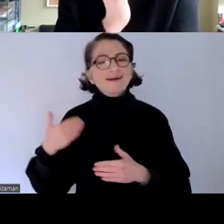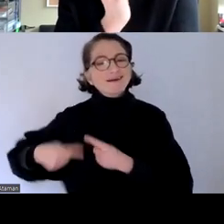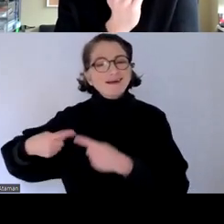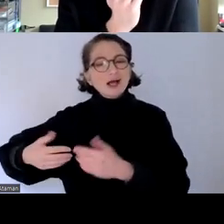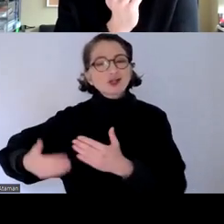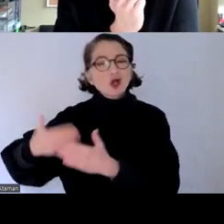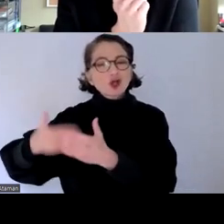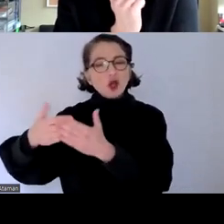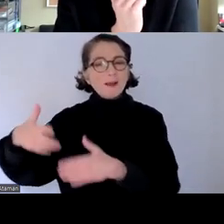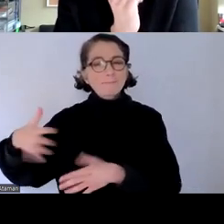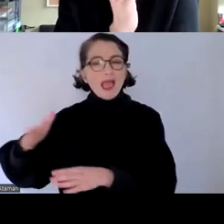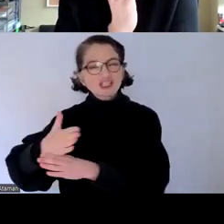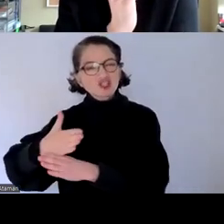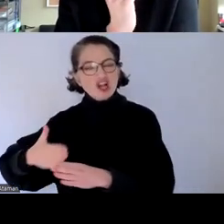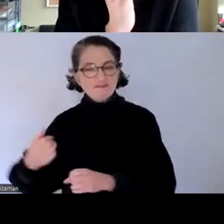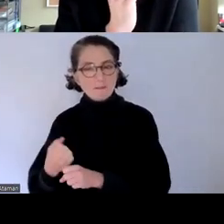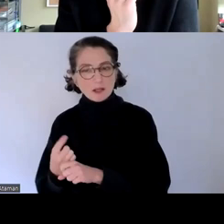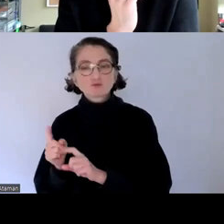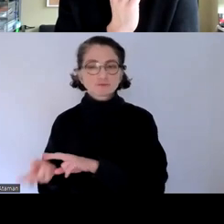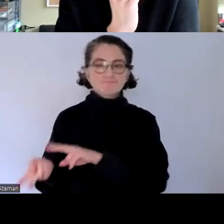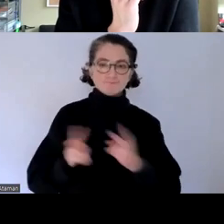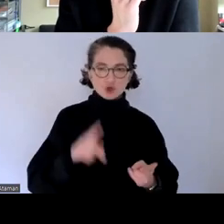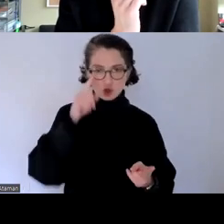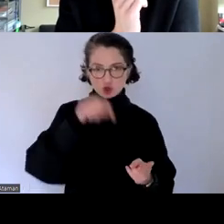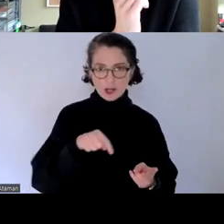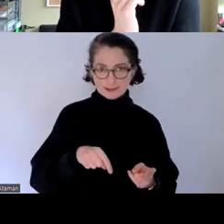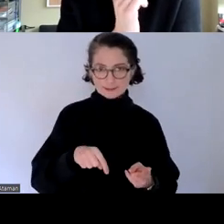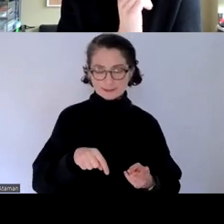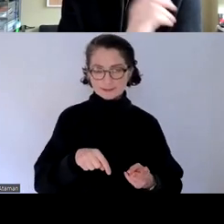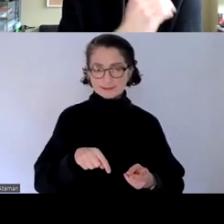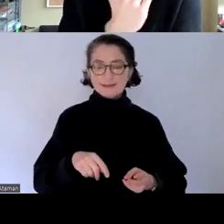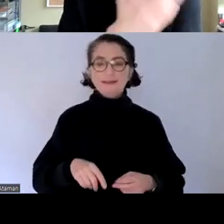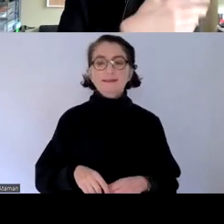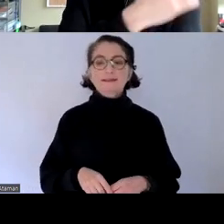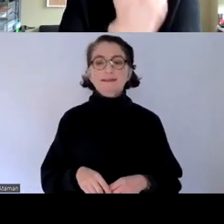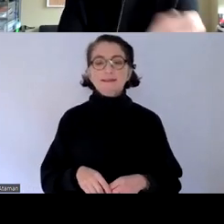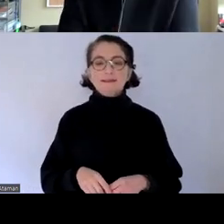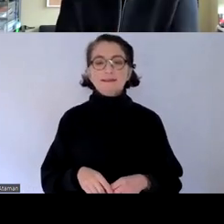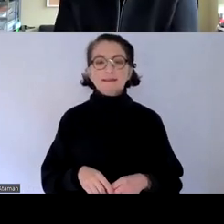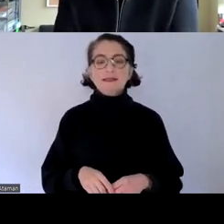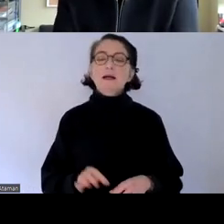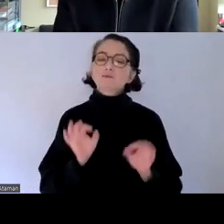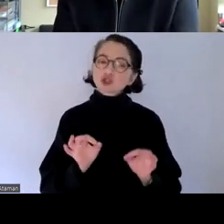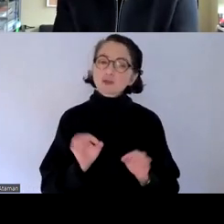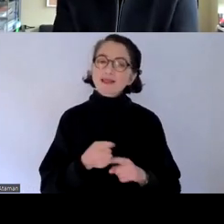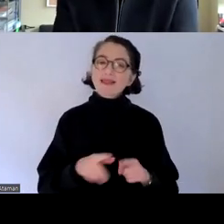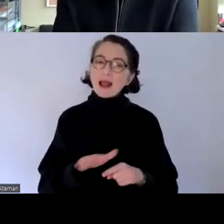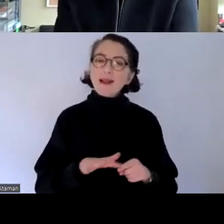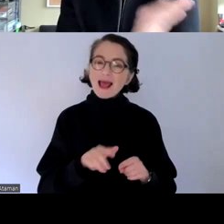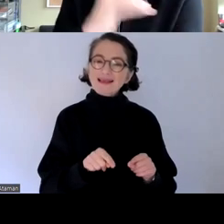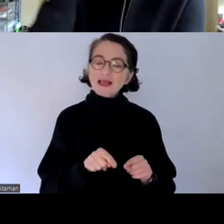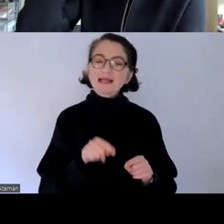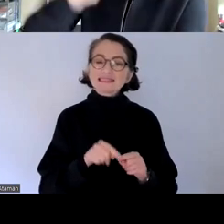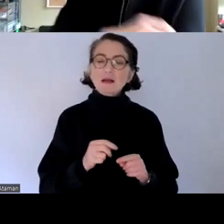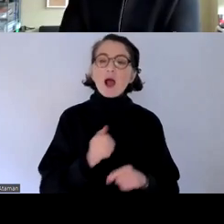geschärft werden für deutschland und eben tatsächlich in bestimmten teilbereichen diesen triple